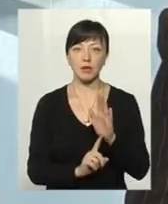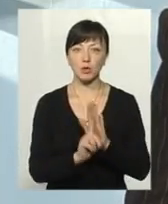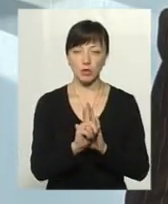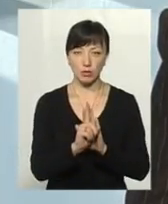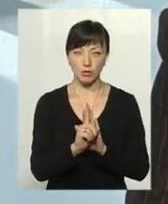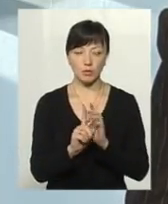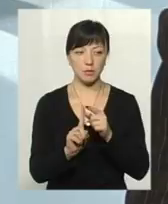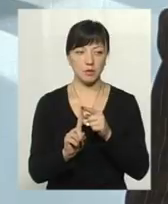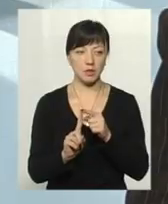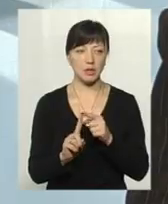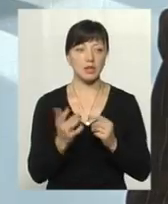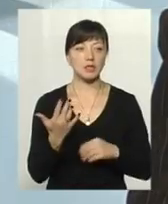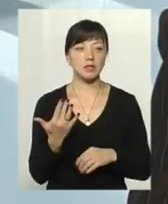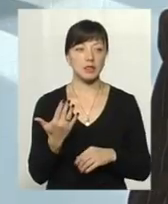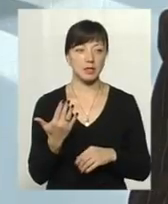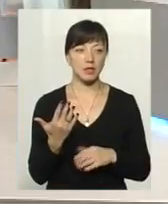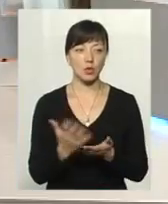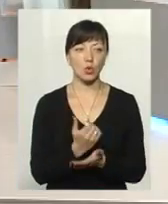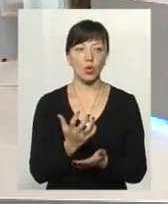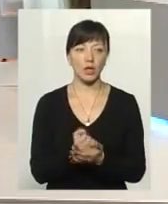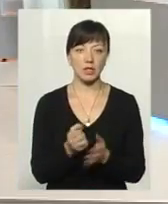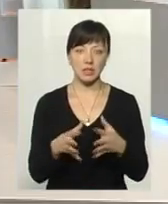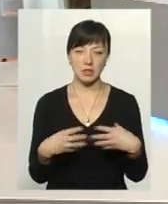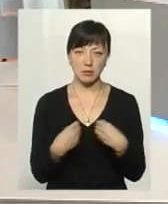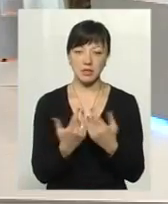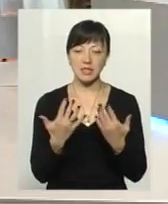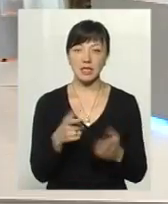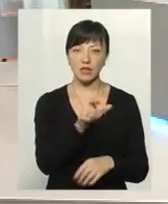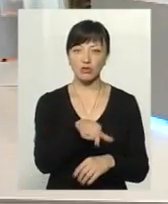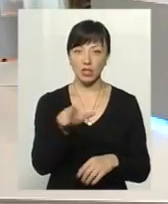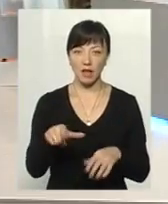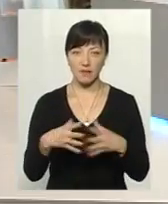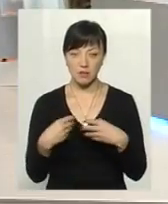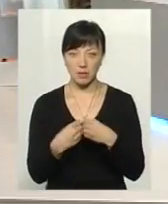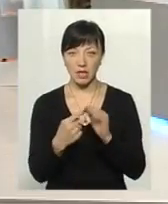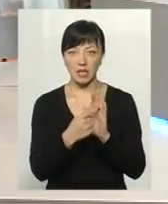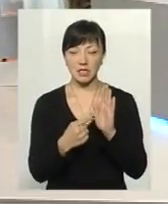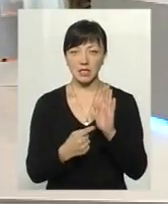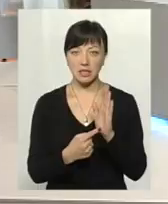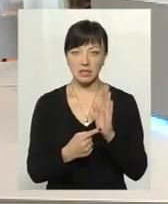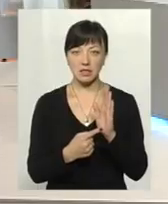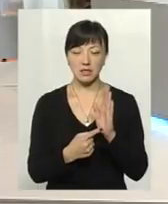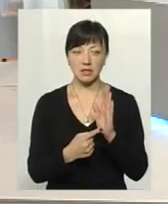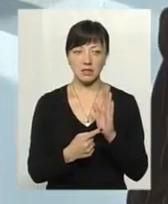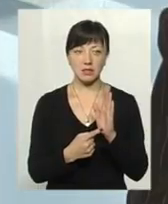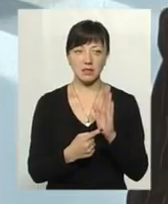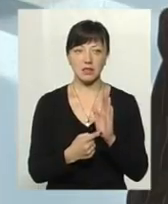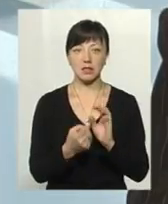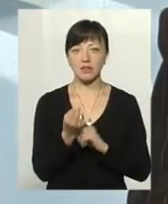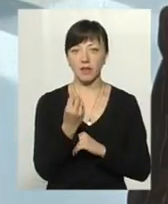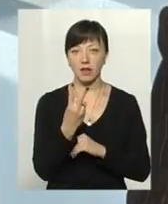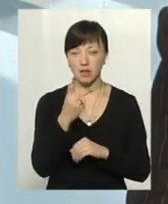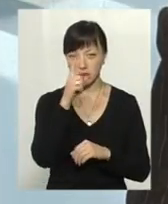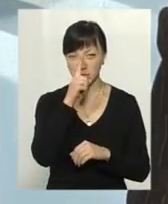береться, скільки в залежності, який дохід в сім'ї, скільки членів в сім'ї. Ділиться, наприклад, береться дохід за 12